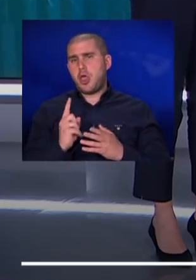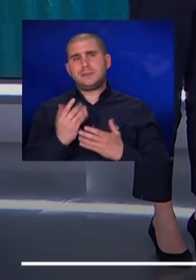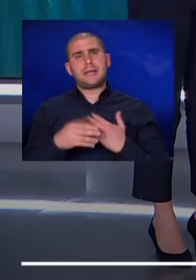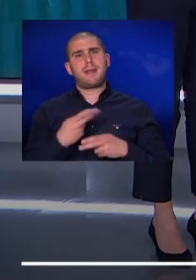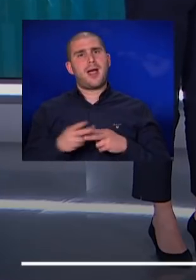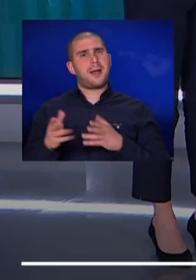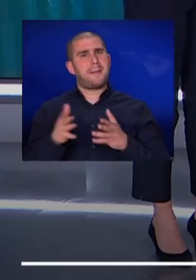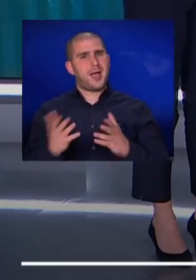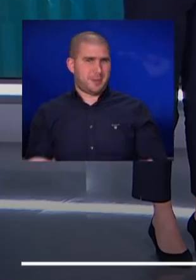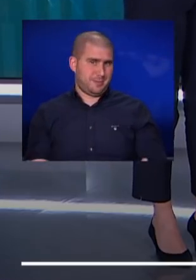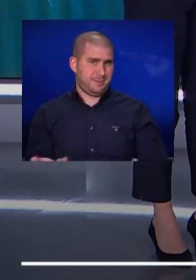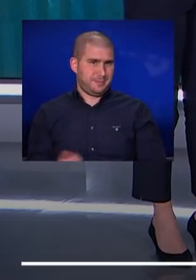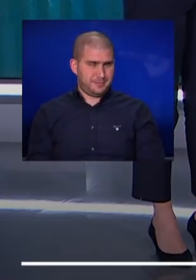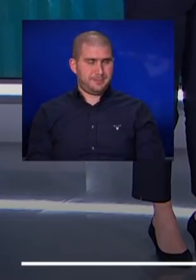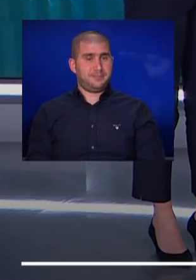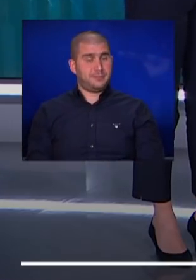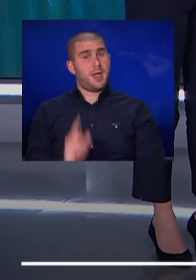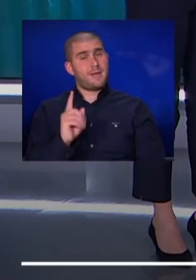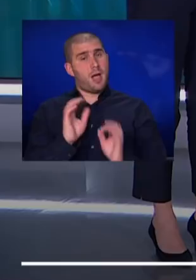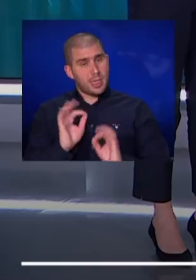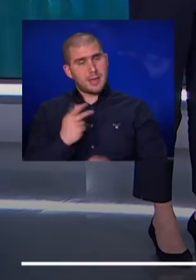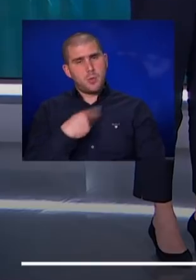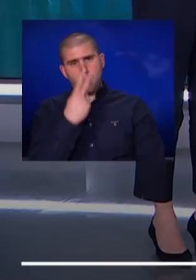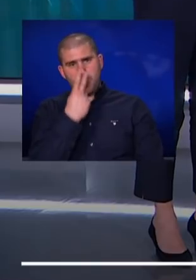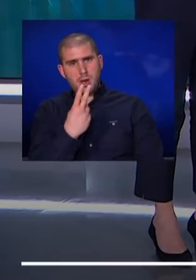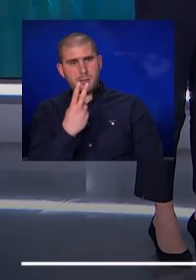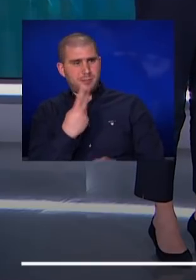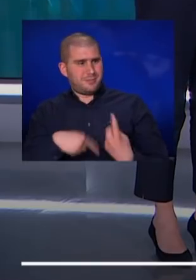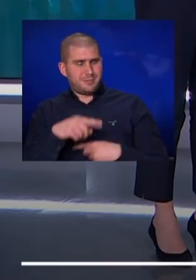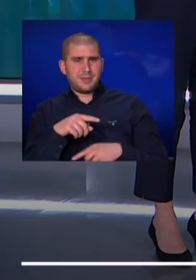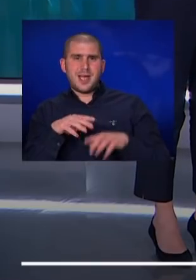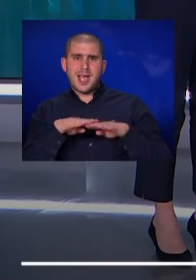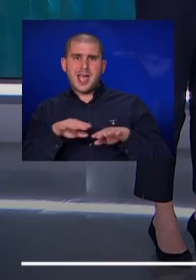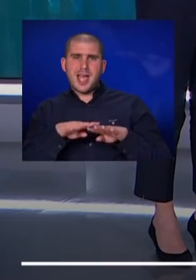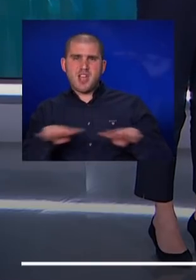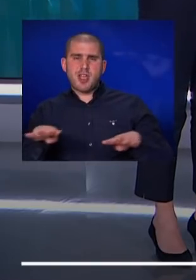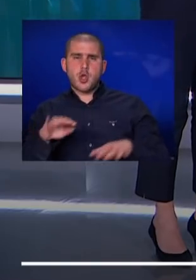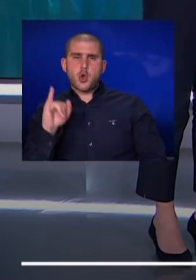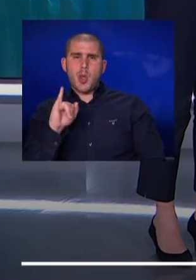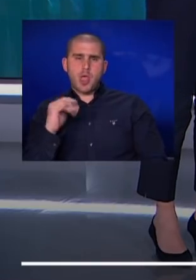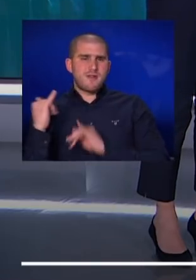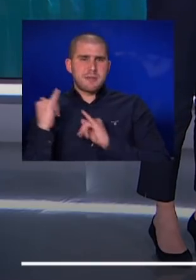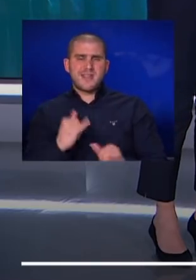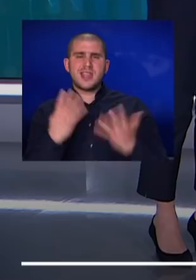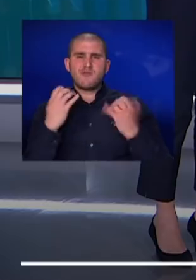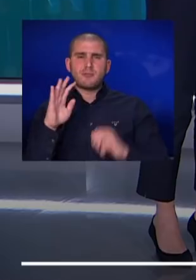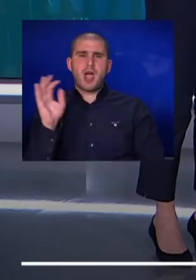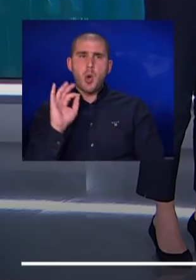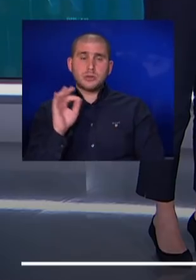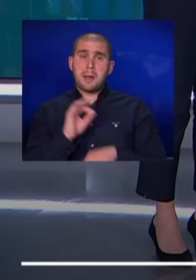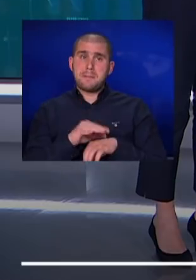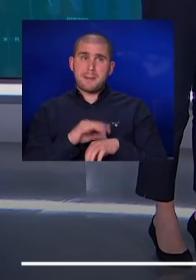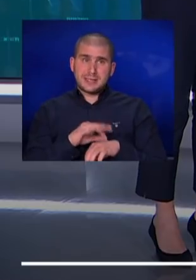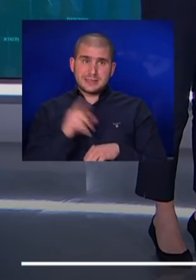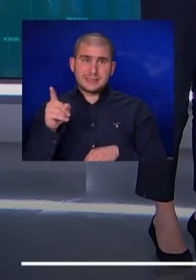בכמח אבל עדיין, אם אנחנו נסתכל עלינו רשת יכוננוף היום מייבט 95% מהבשר